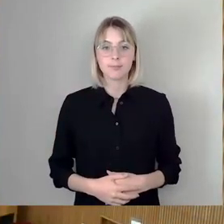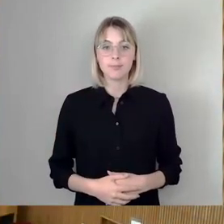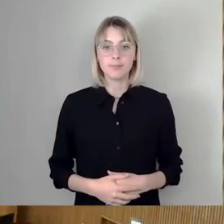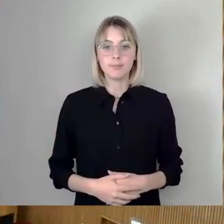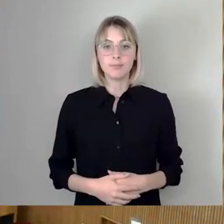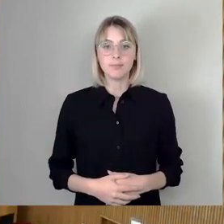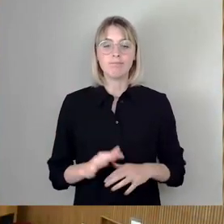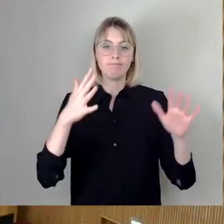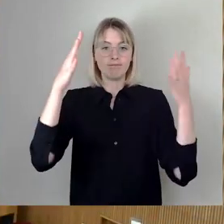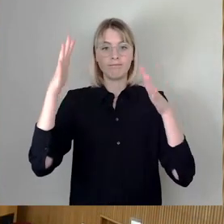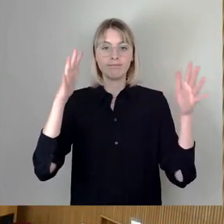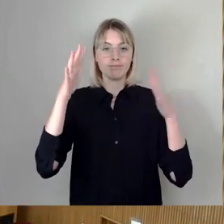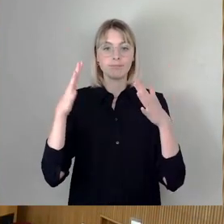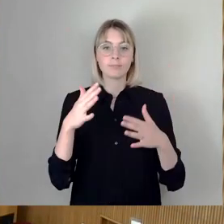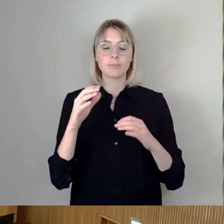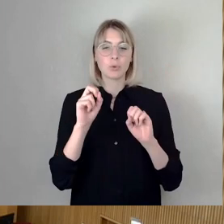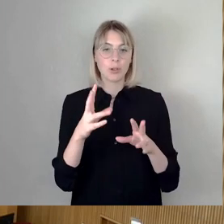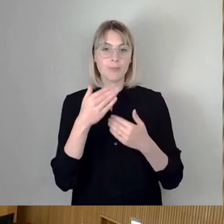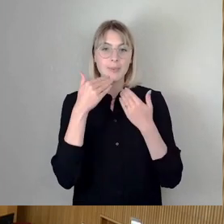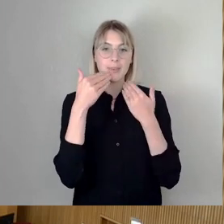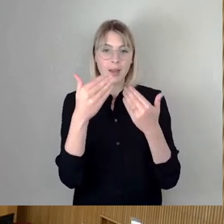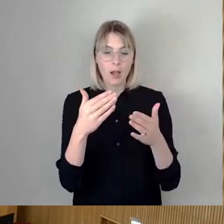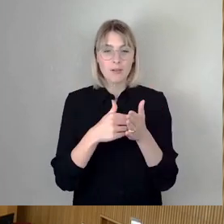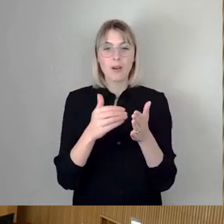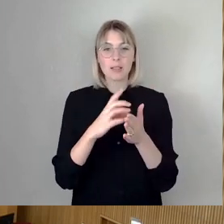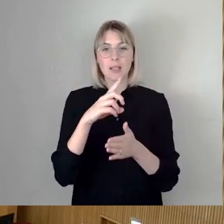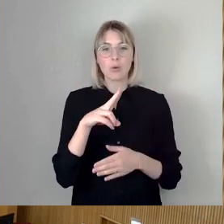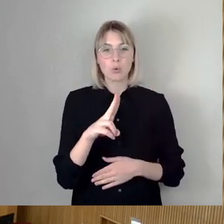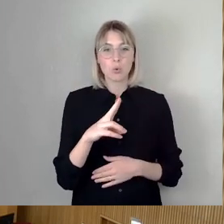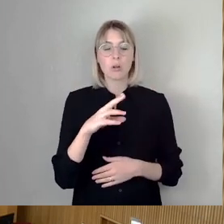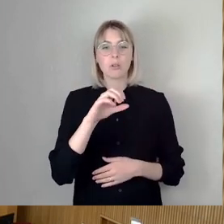Okay, danke schön. Dann machen wir weiter. CDU, Steffen Kahn, bitte.